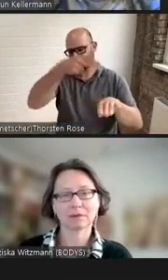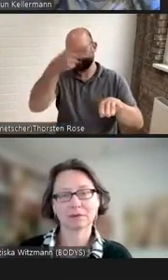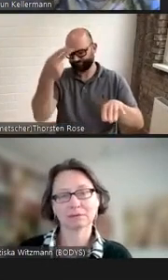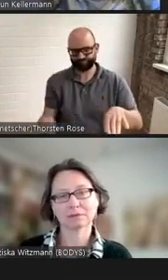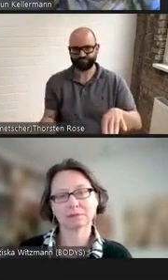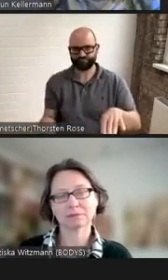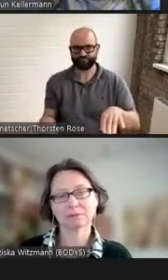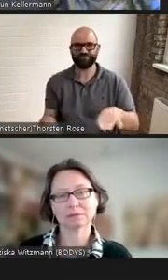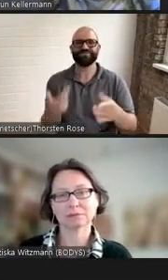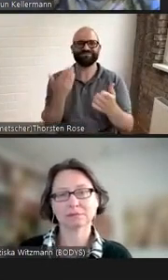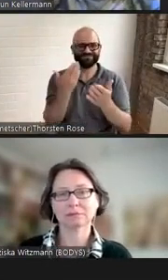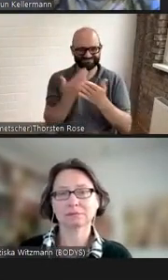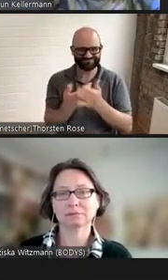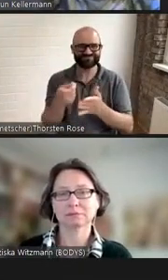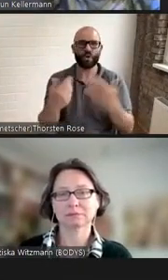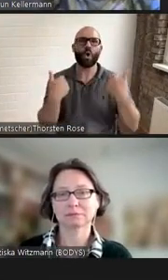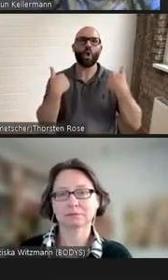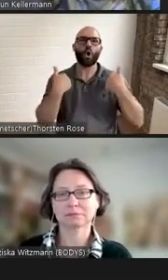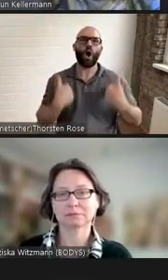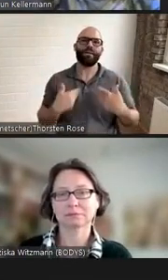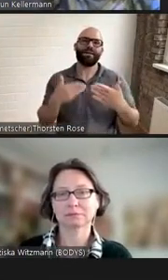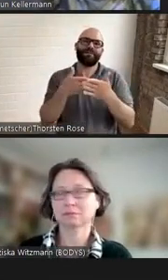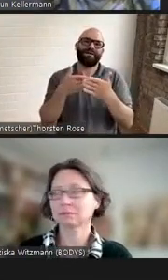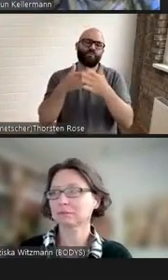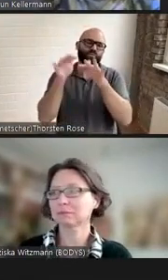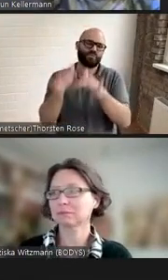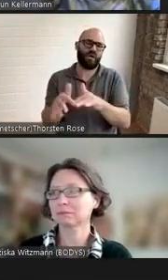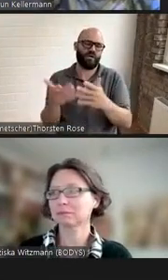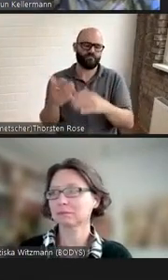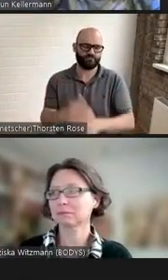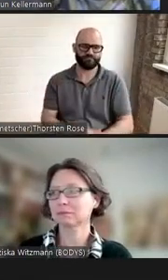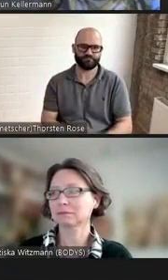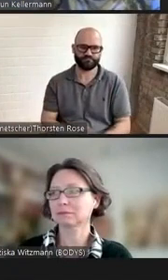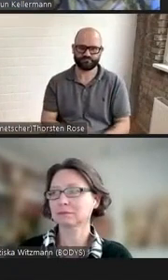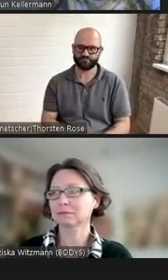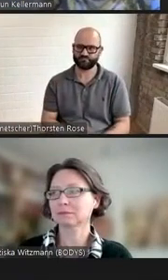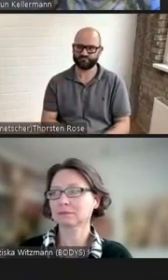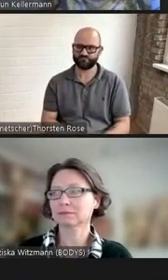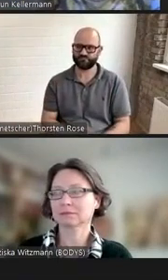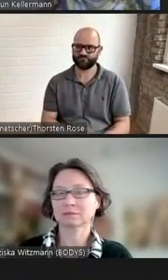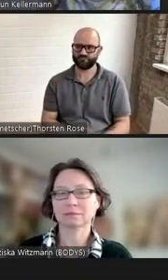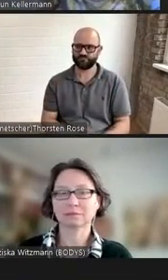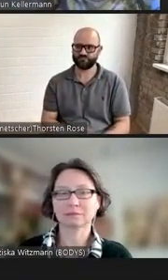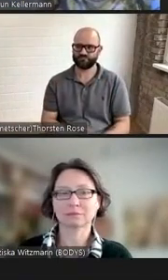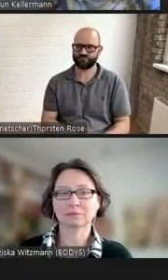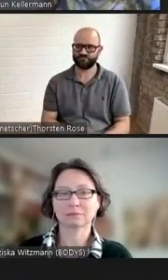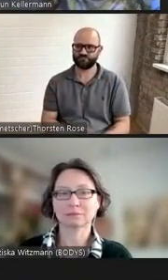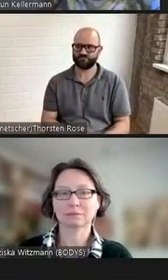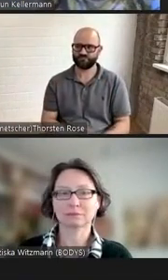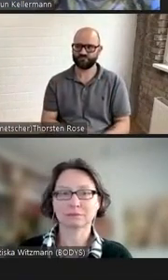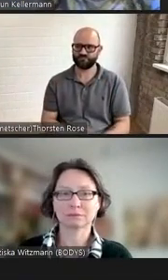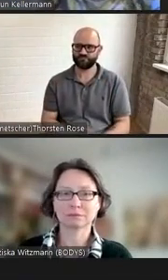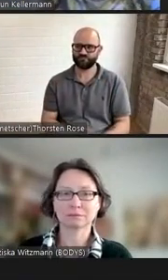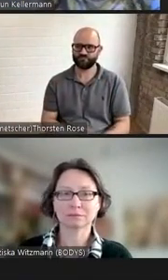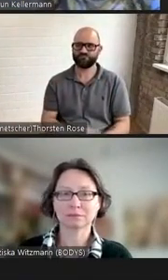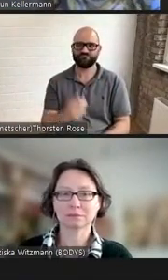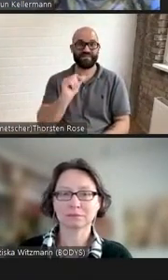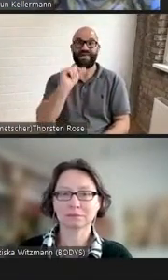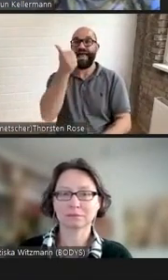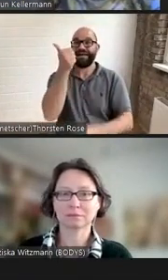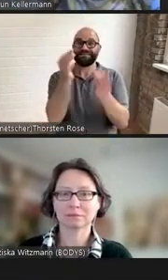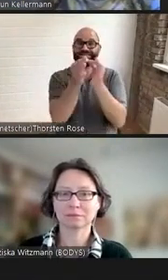körperlich beeinträchtigt ist. Erster Satz der Erzählung, die Anne hatte die Schuld.